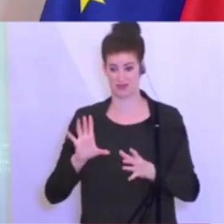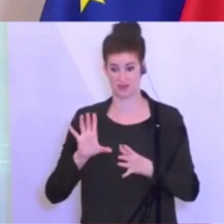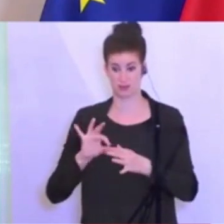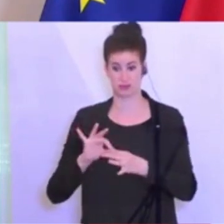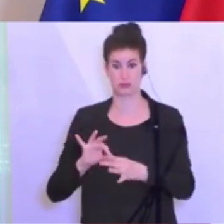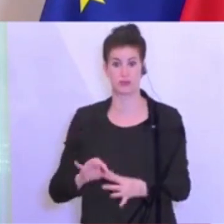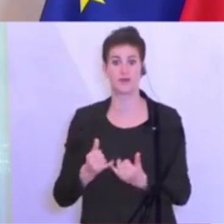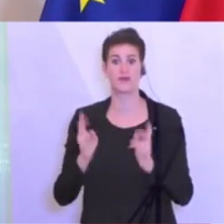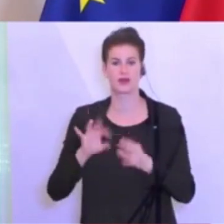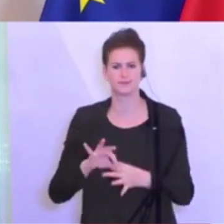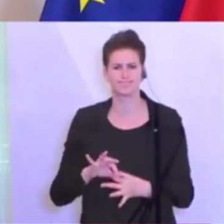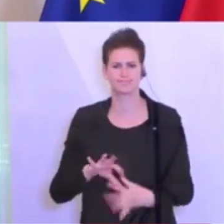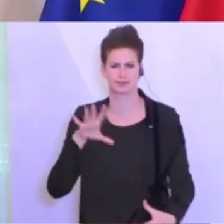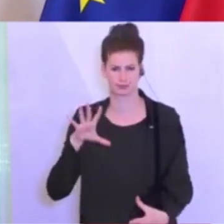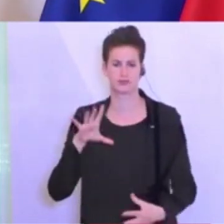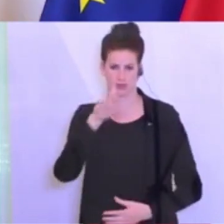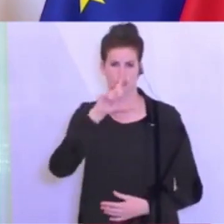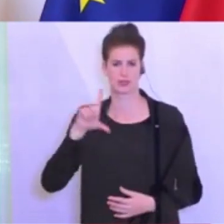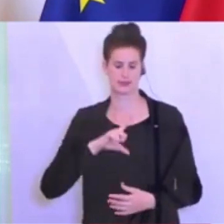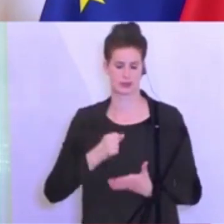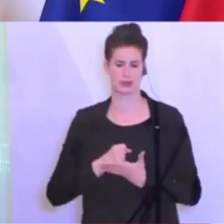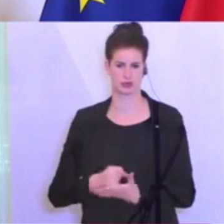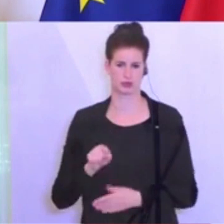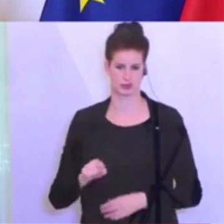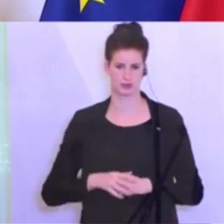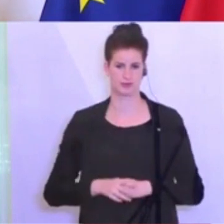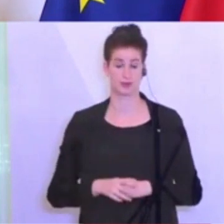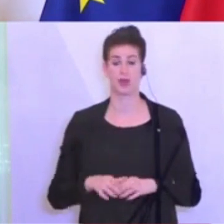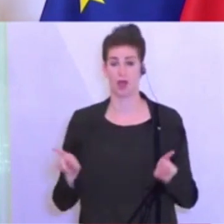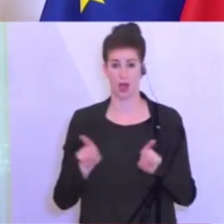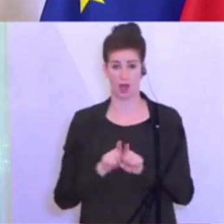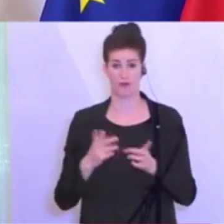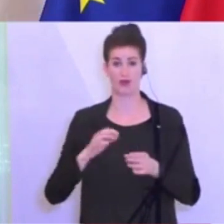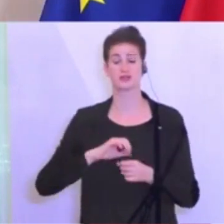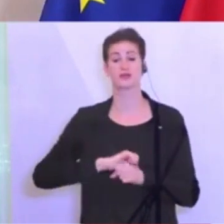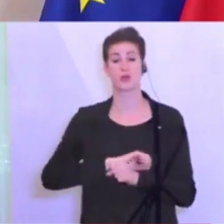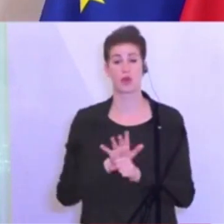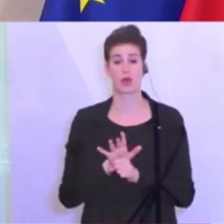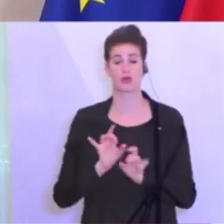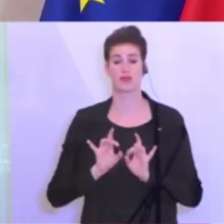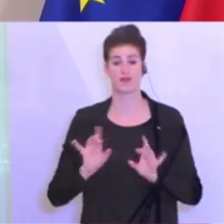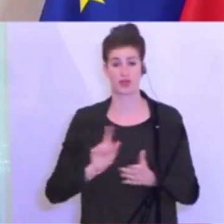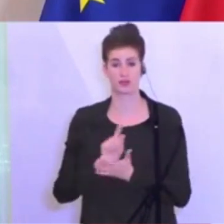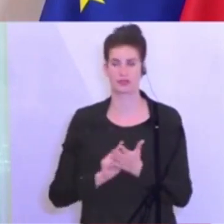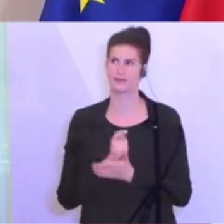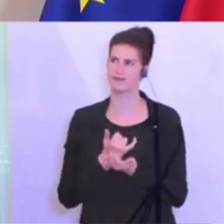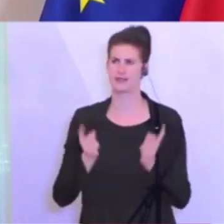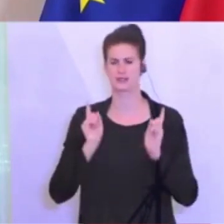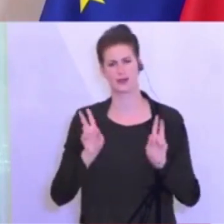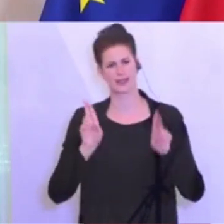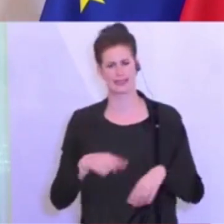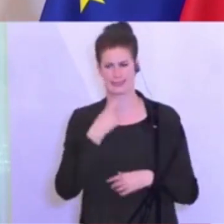Unterstützung der Polizei unterbrechen können. Darüber hinaus hat die Coronavirus-Zeit auch, wie soll ich es richtig ausdrücken,